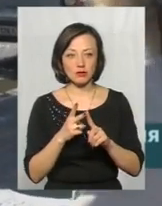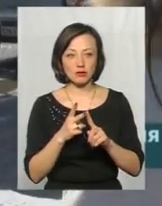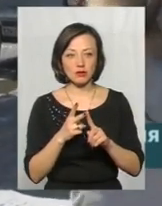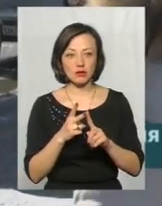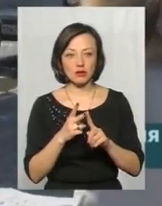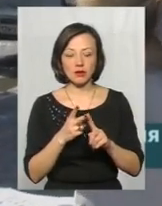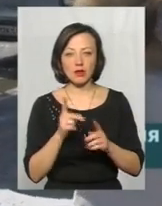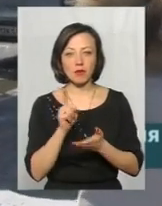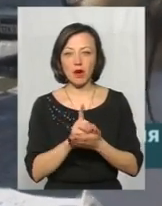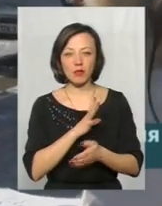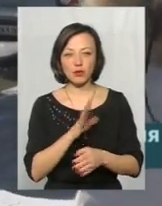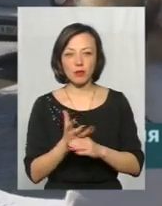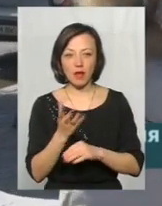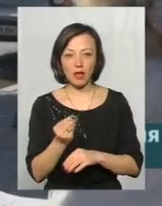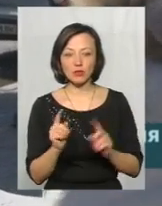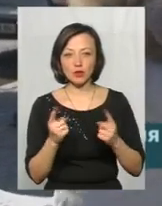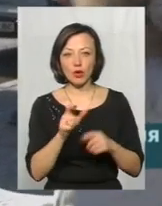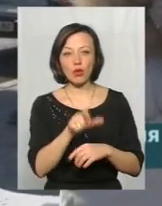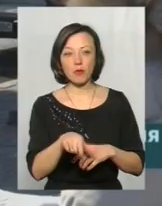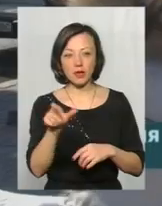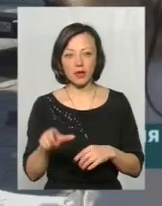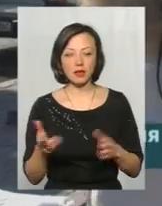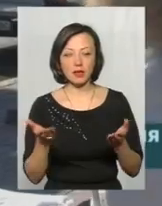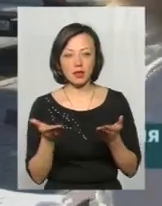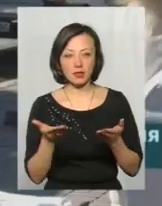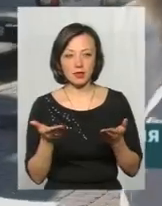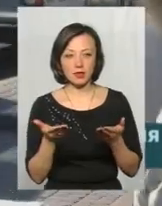вона не має бути платною, тому що громадяни, які